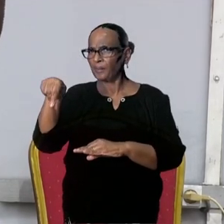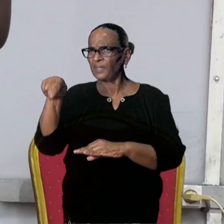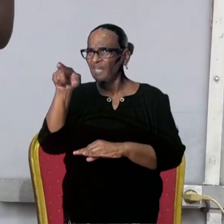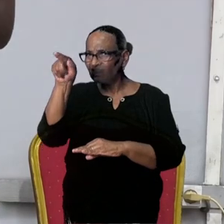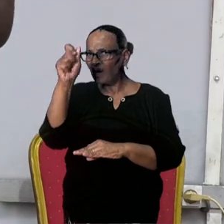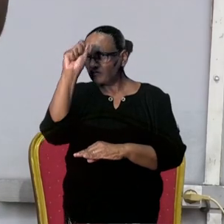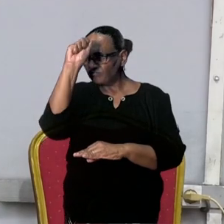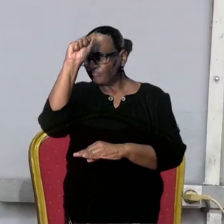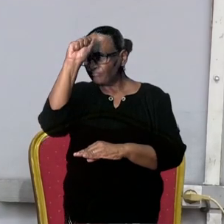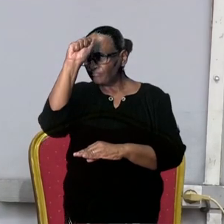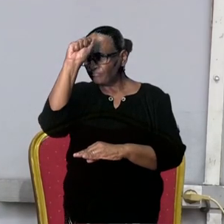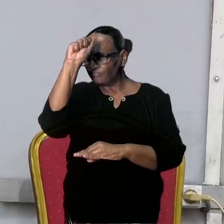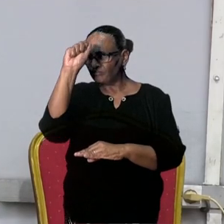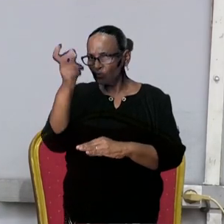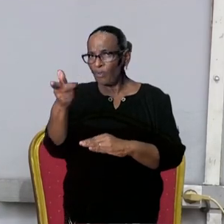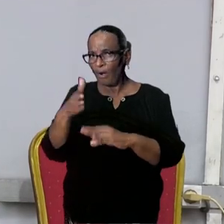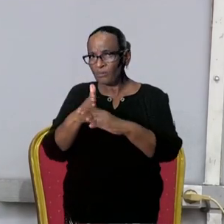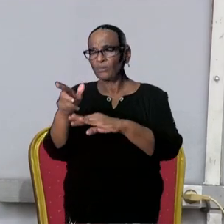concreet. Duidelijk.